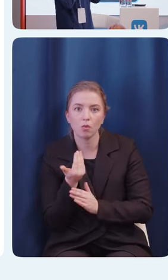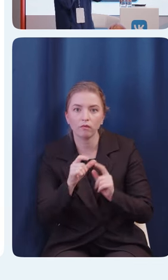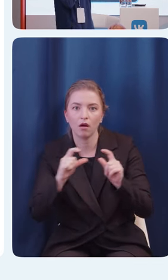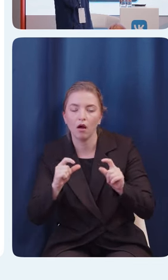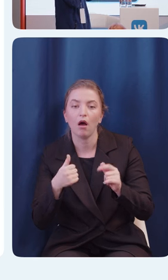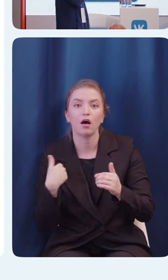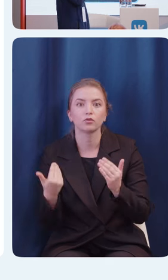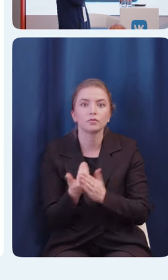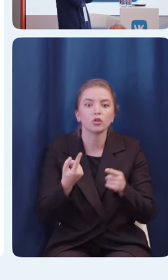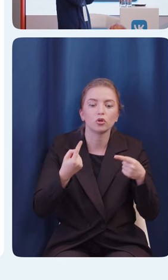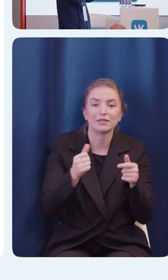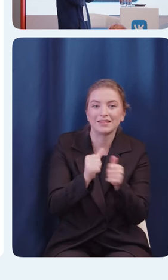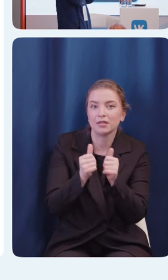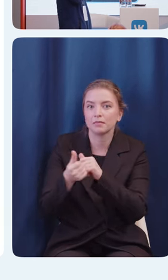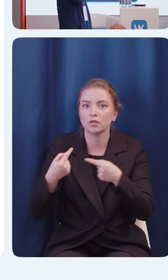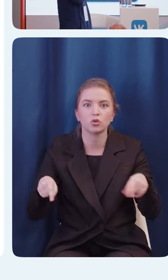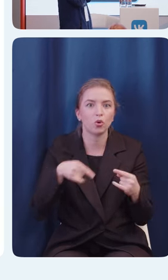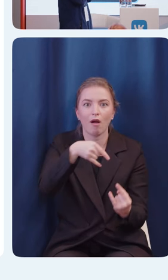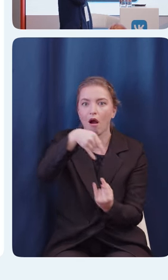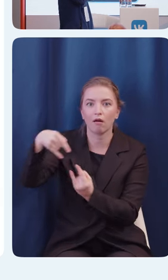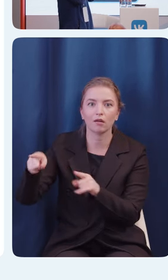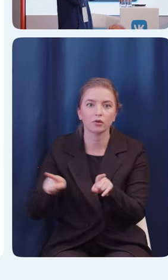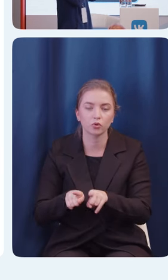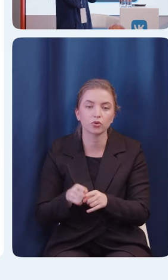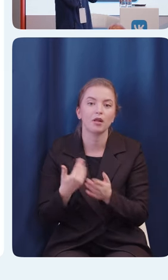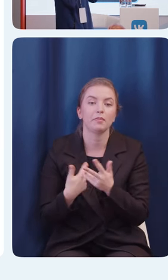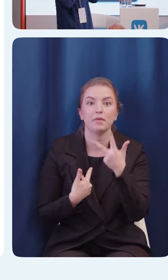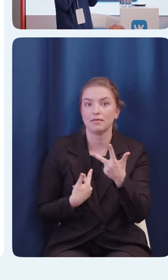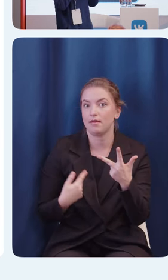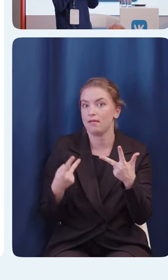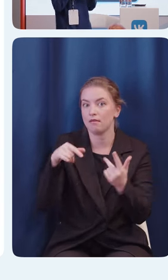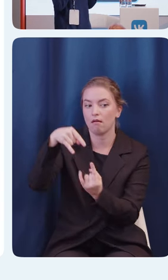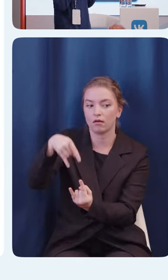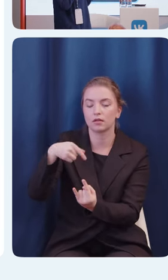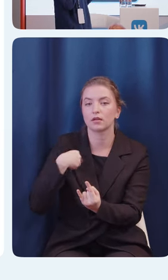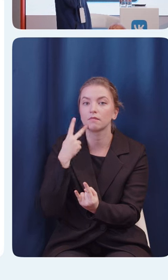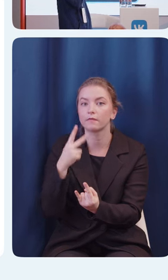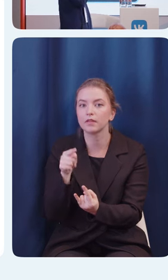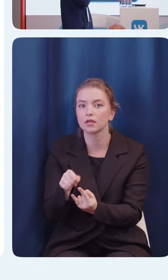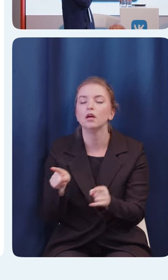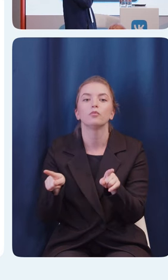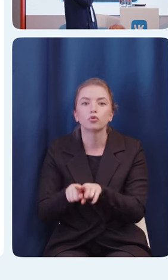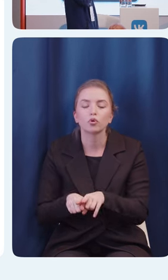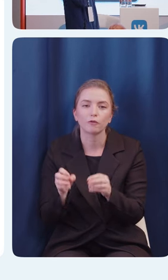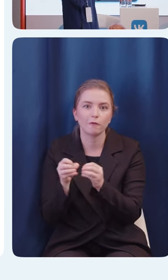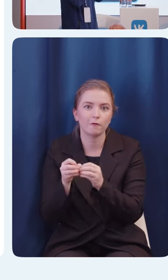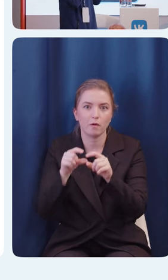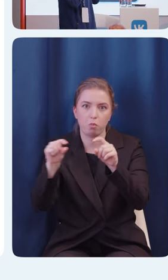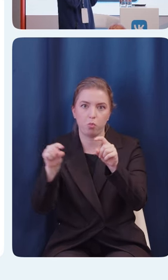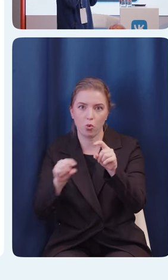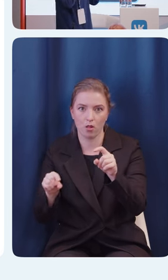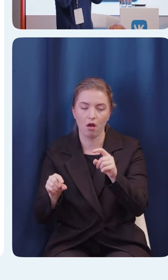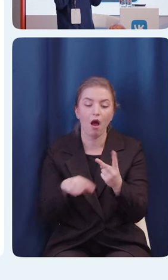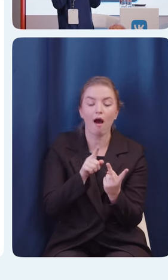экранах. Вот, например, на третьей картинке на слайде показан экран регистрации. Там тоже используются такие же поля. На